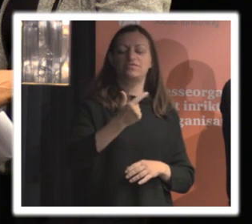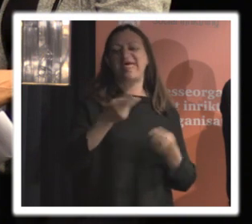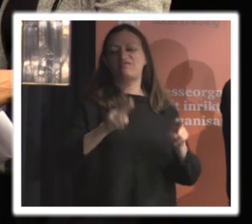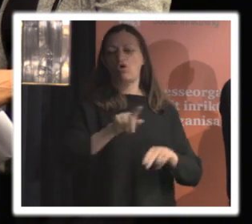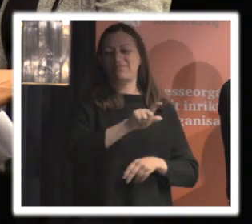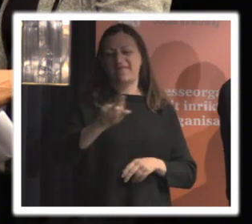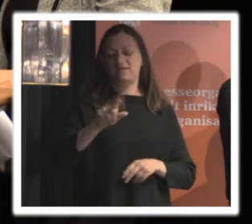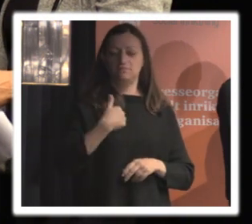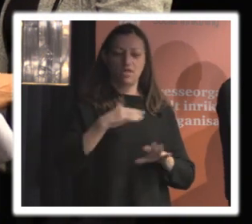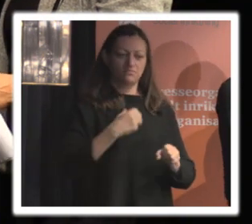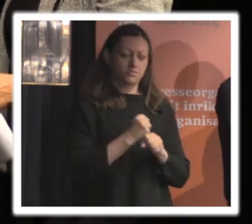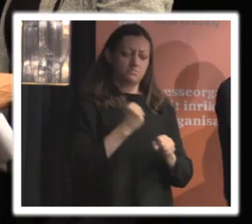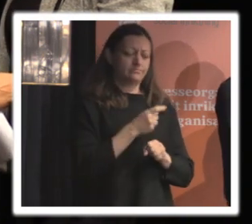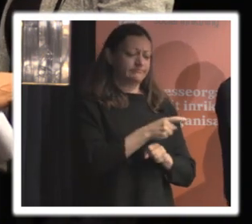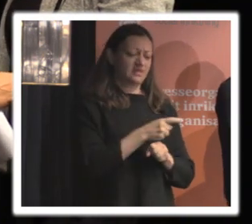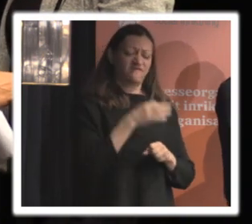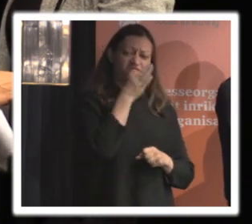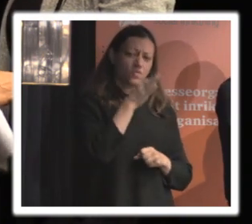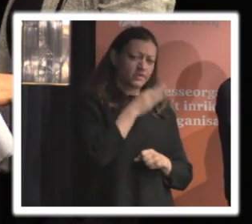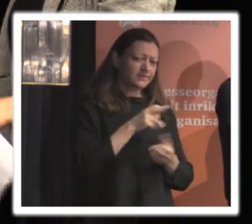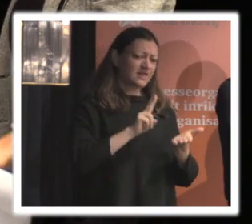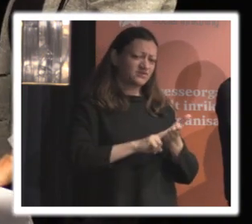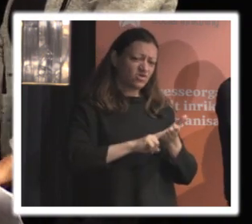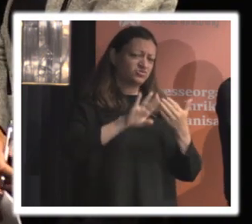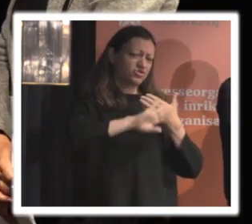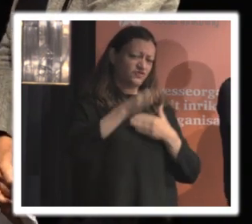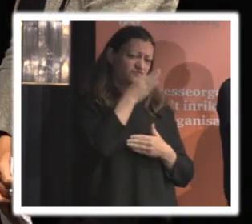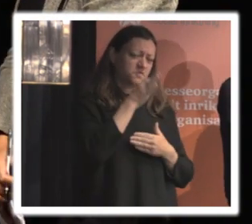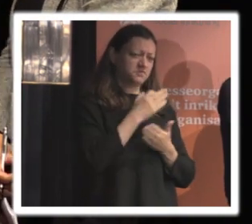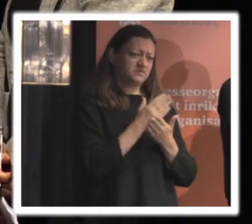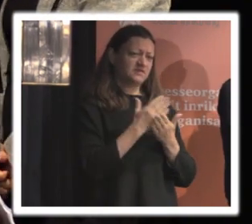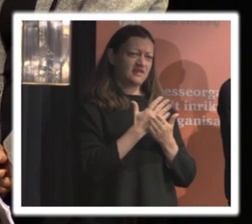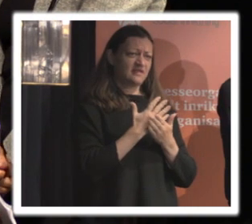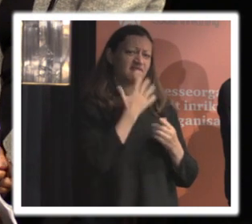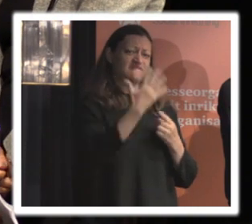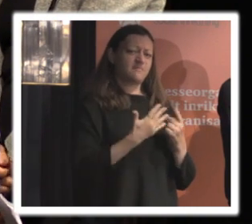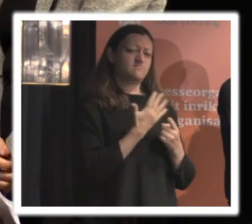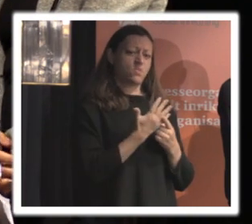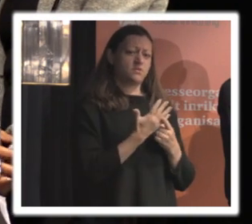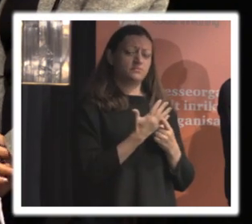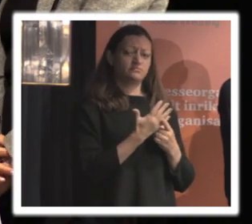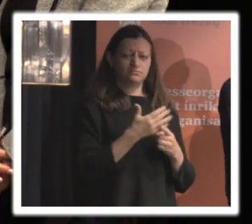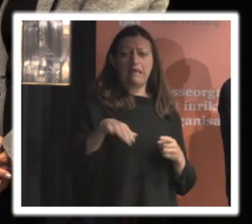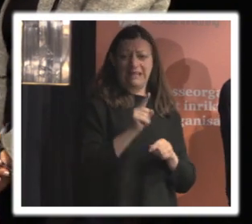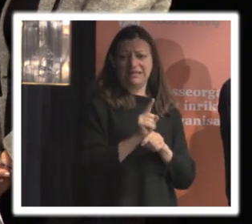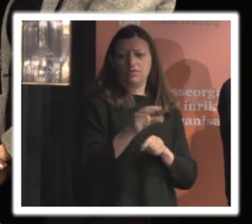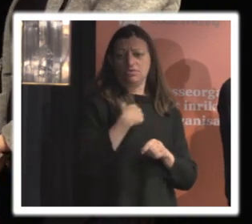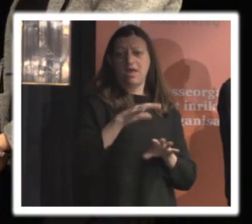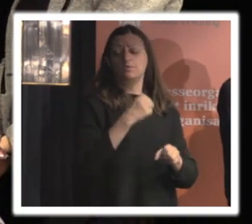Jag har jobbat med de här frågorna dataskyddsfrågor ungefär fem år under hela min min verksamma tid på advokatbyrån